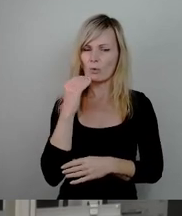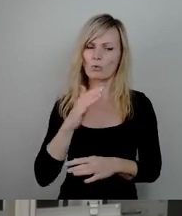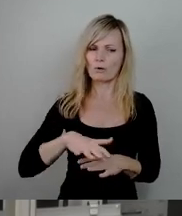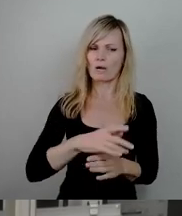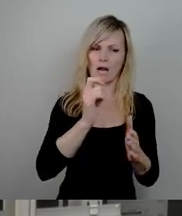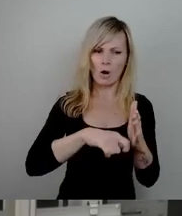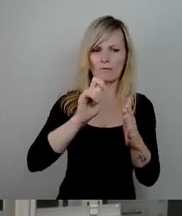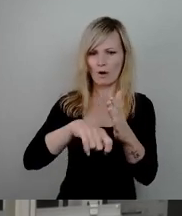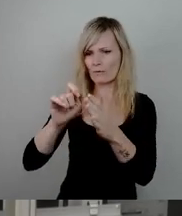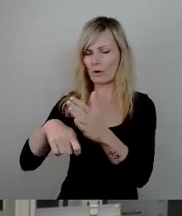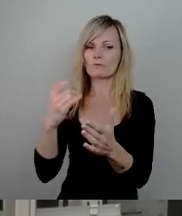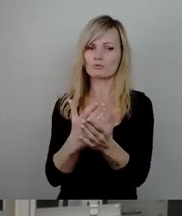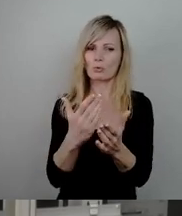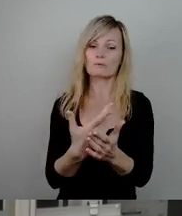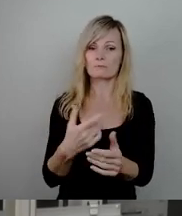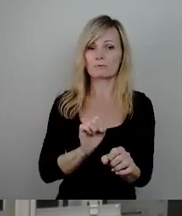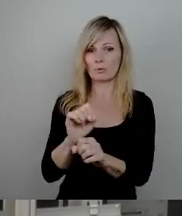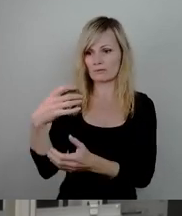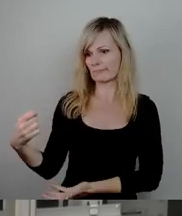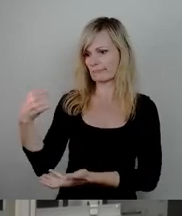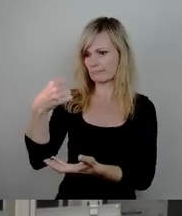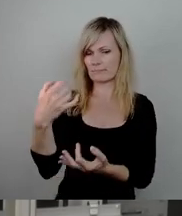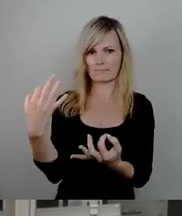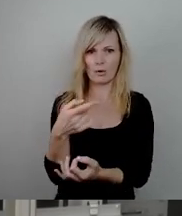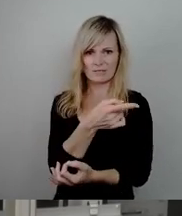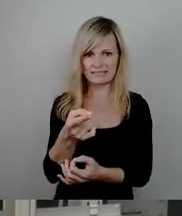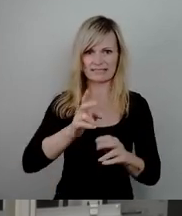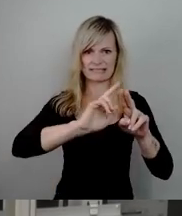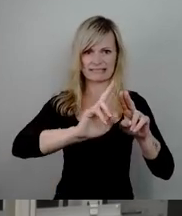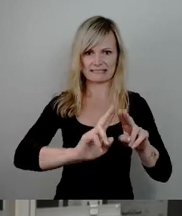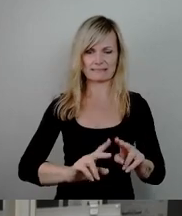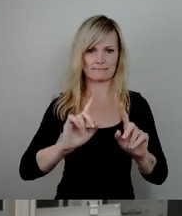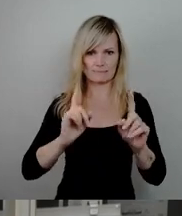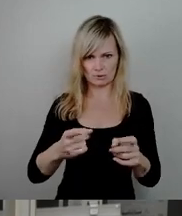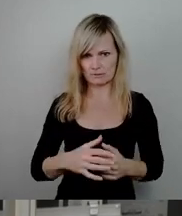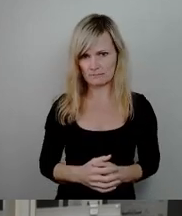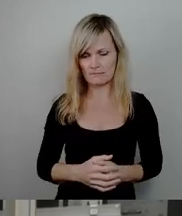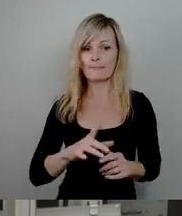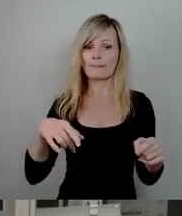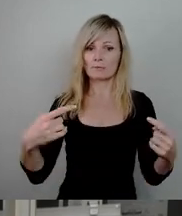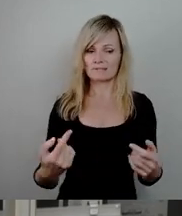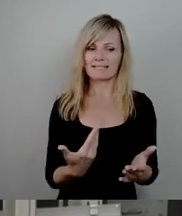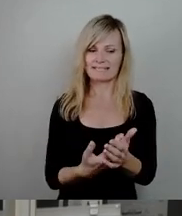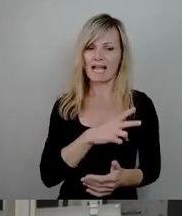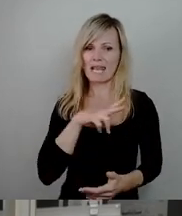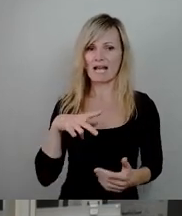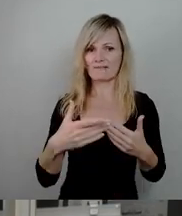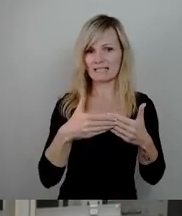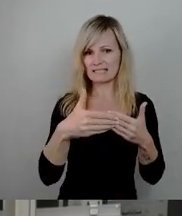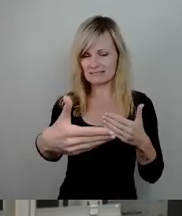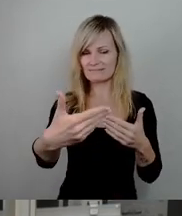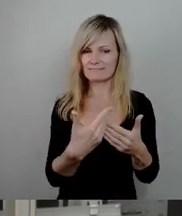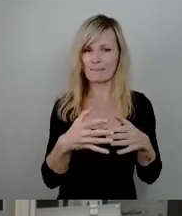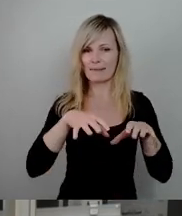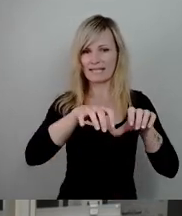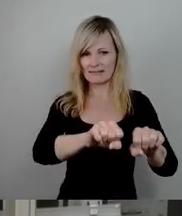Geld bereitgestellt werden, um diese zu sanieren und langfristig diese Belegungsrechte zu sichern. Gleichzeitig haben wir endlich mal